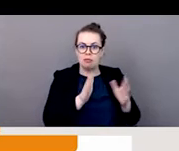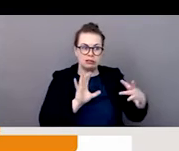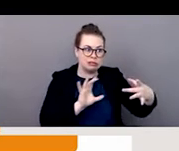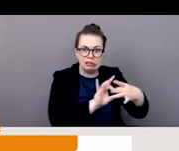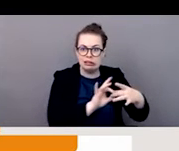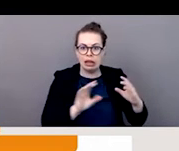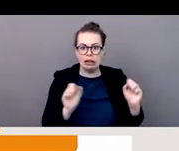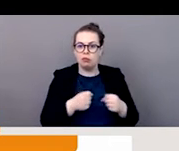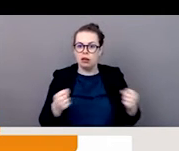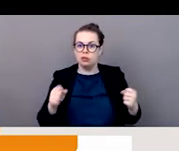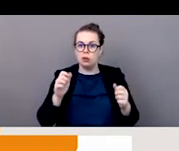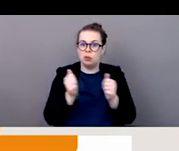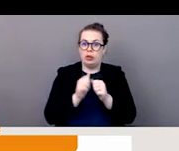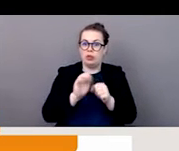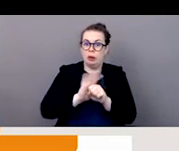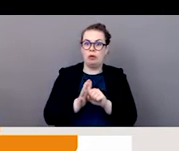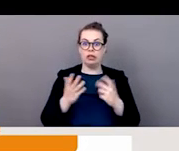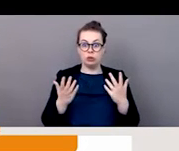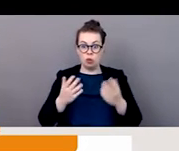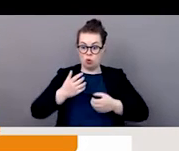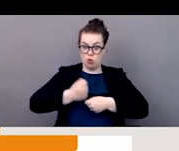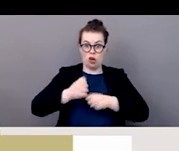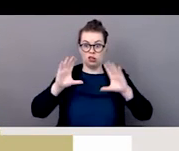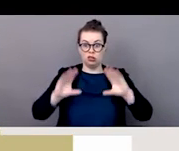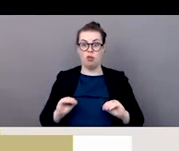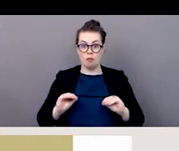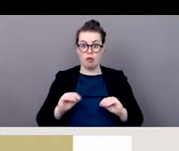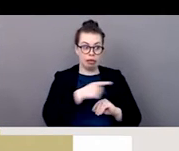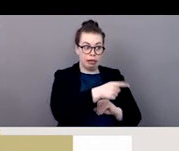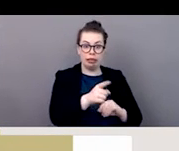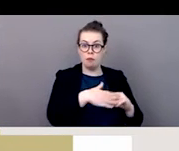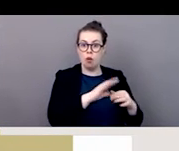ces victimes lors de cette pandémie.